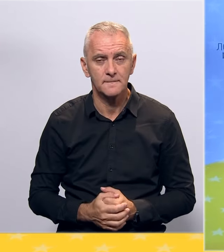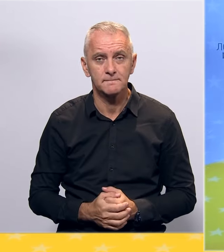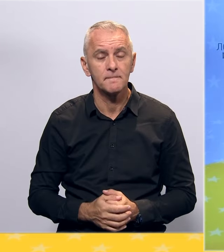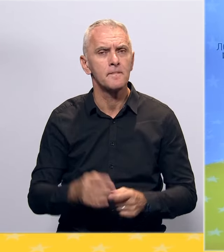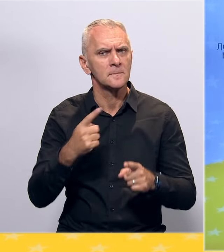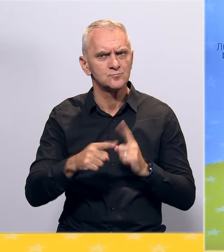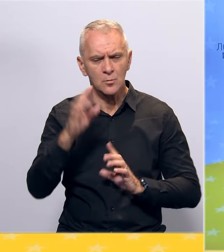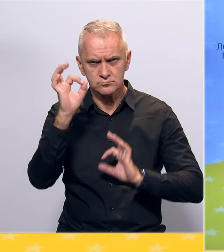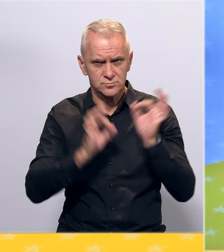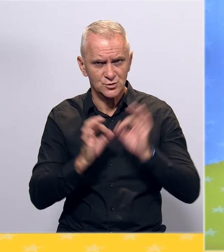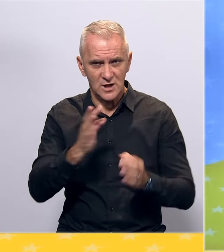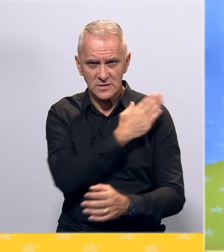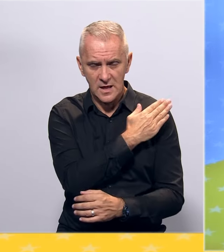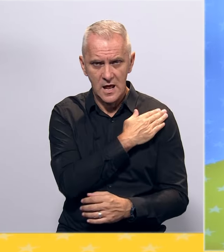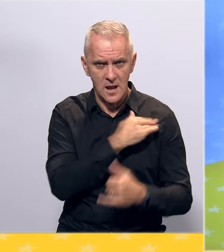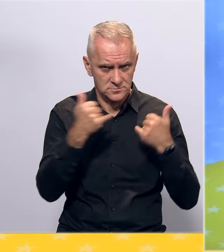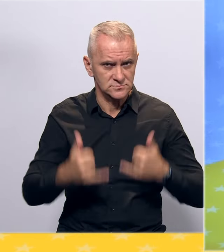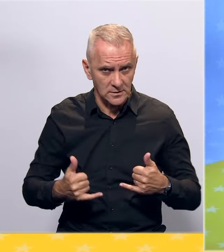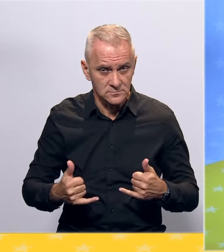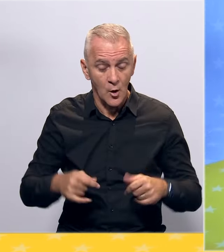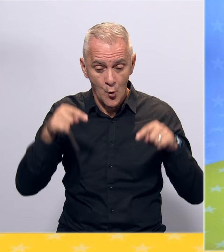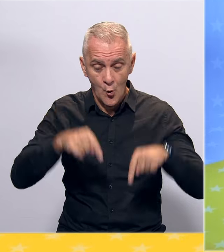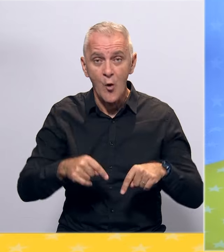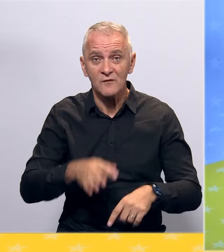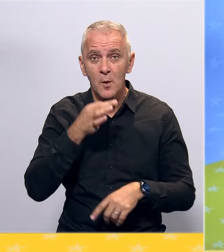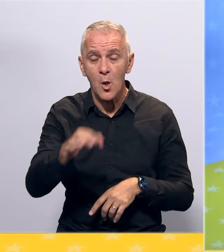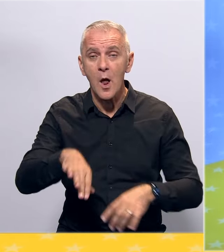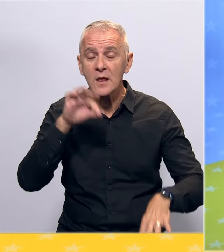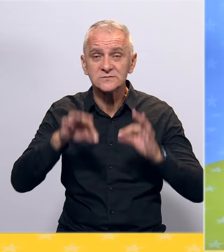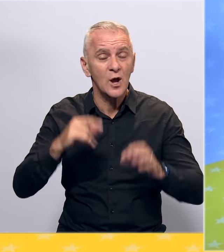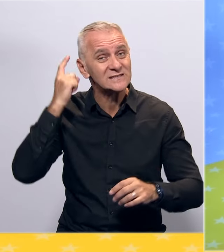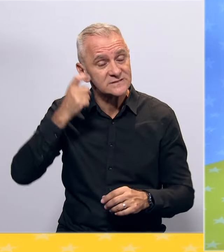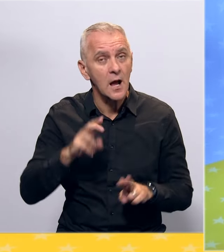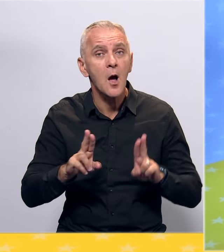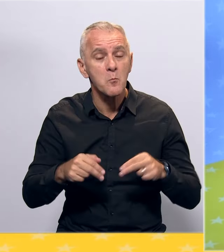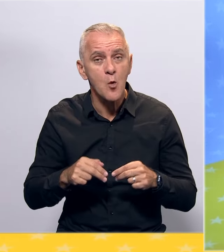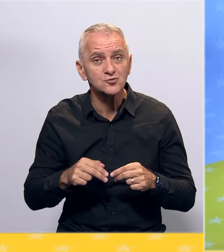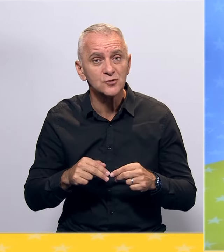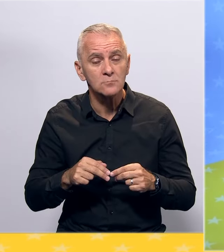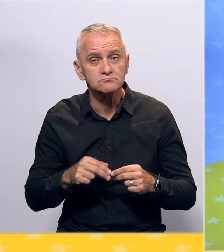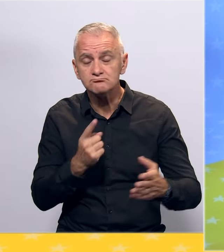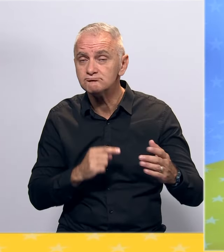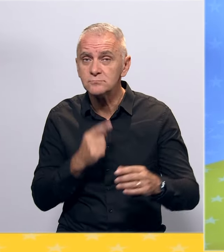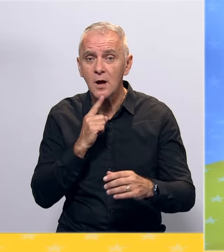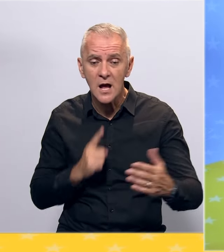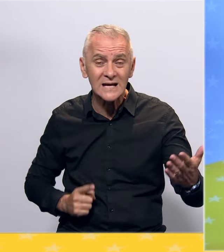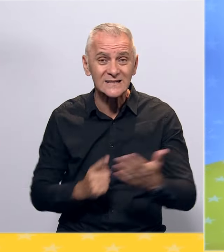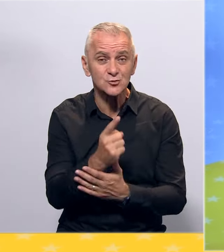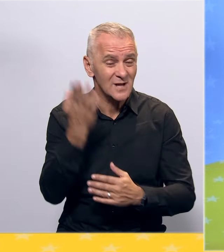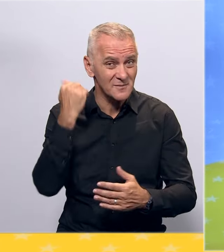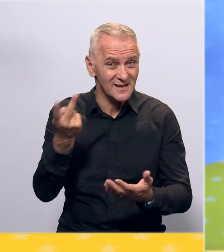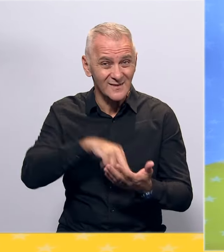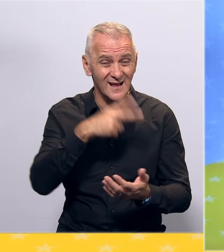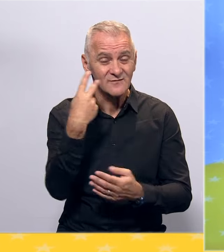Sudeći po procjenama sa terena i na ovim lokalnim izborima, stranka bi mogla prevazići postignuti rezultat iz 2020.